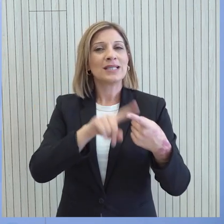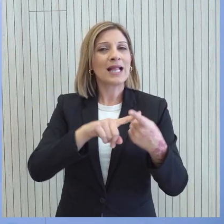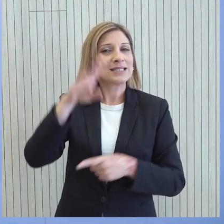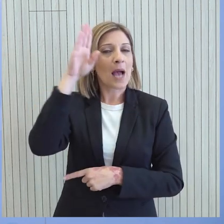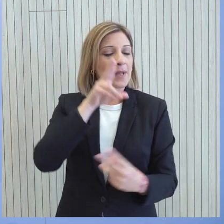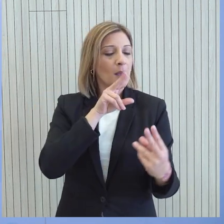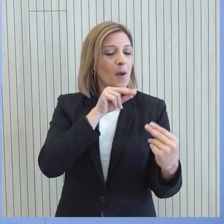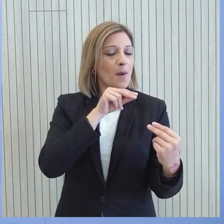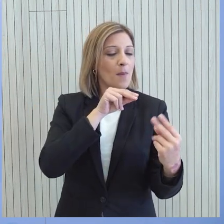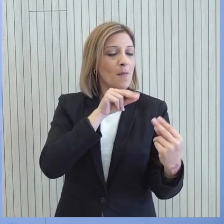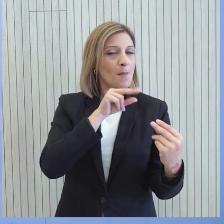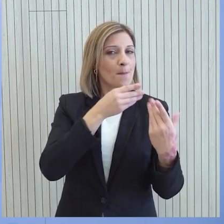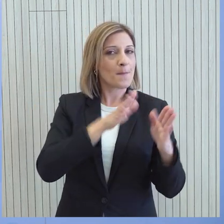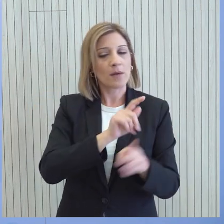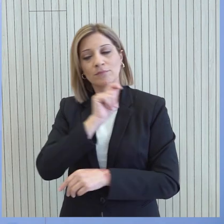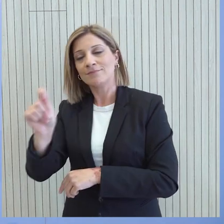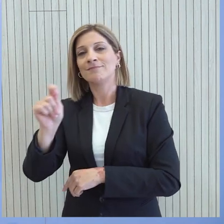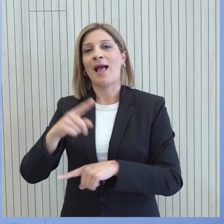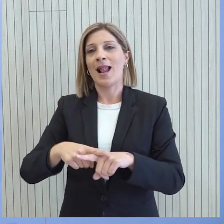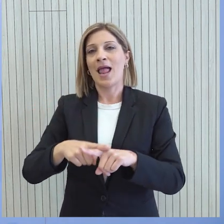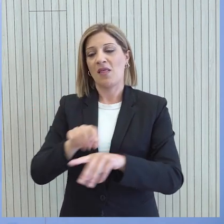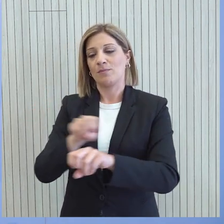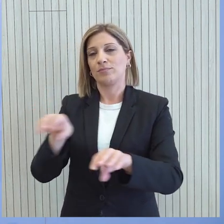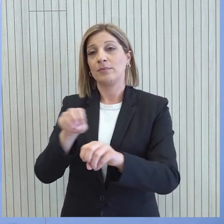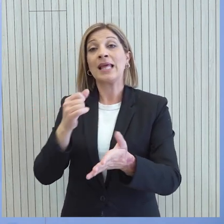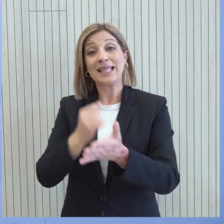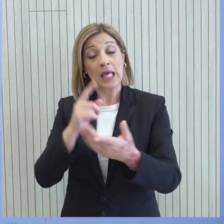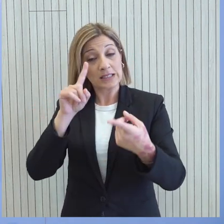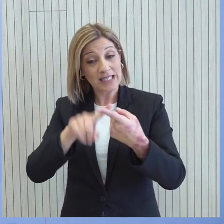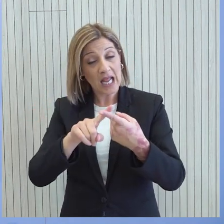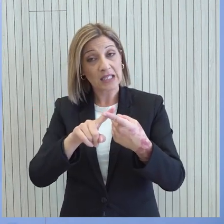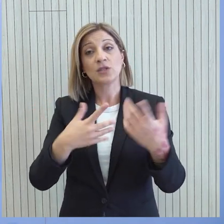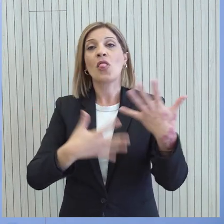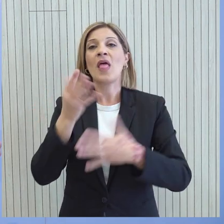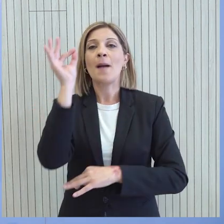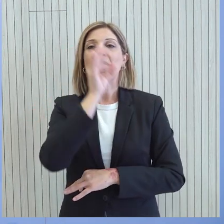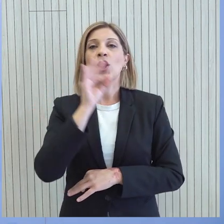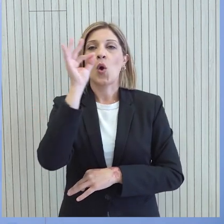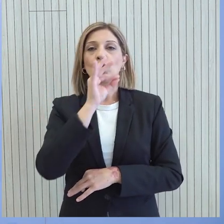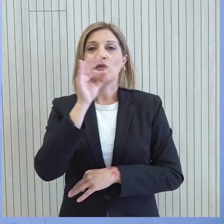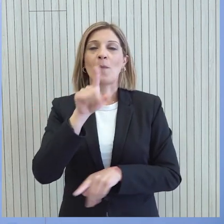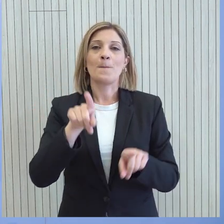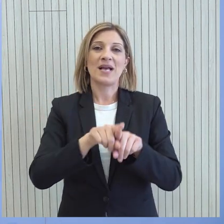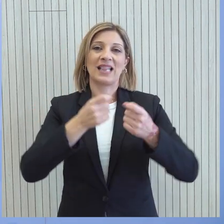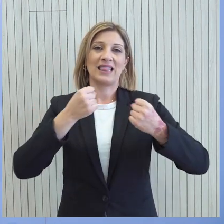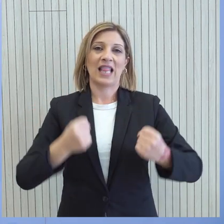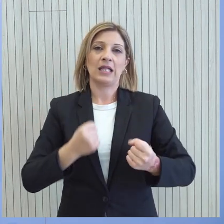ΗΠΑ, ενώ ενημέρωσε επίσης για την κοινή συνάντηση της 15ης Οκτωβρίου με τον κύριο Τατάρ και τον Γενικό Γραμματέ των